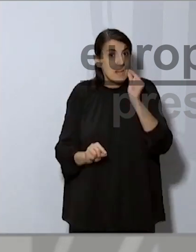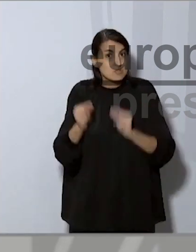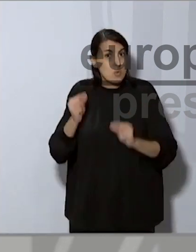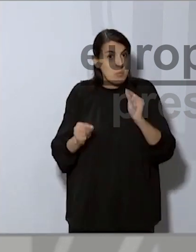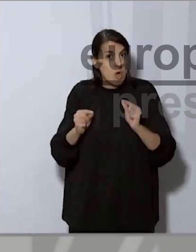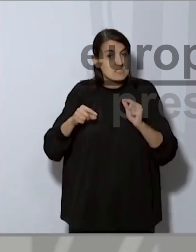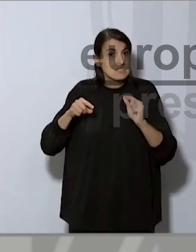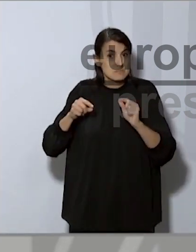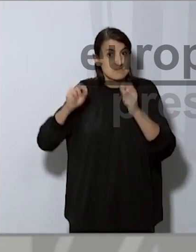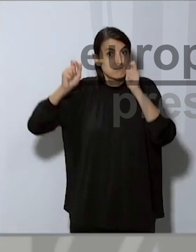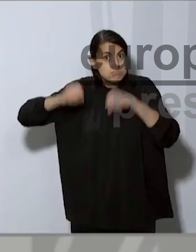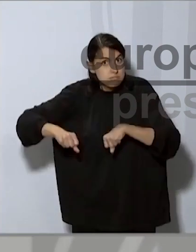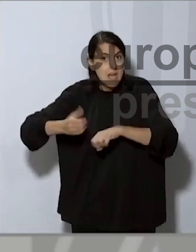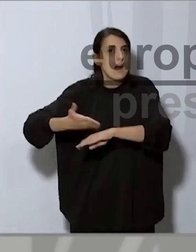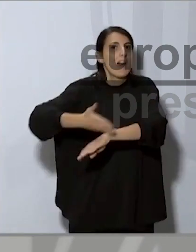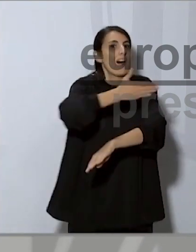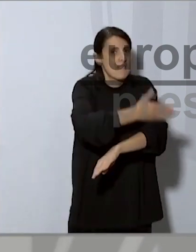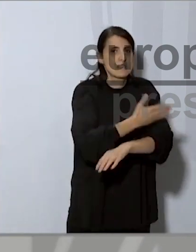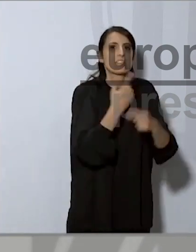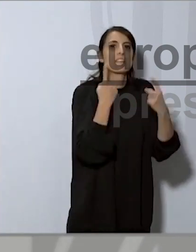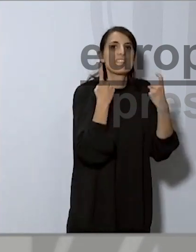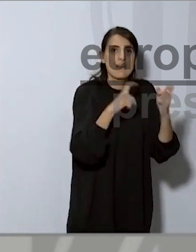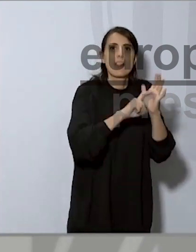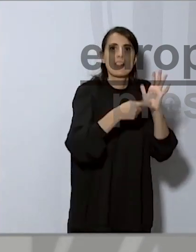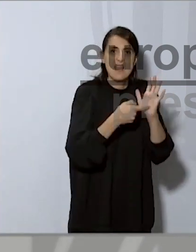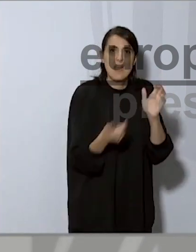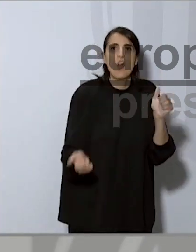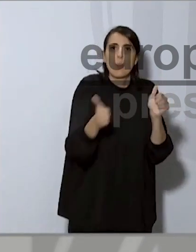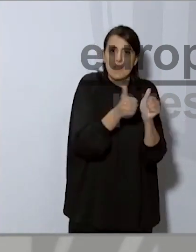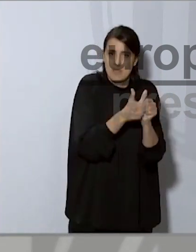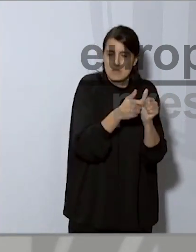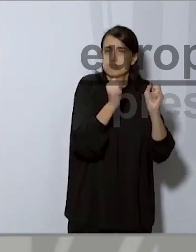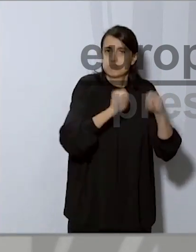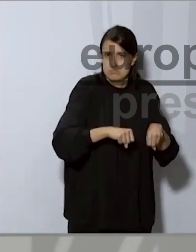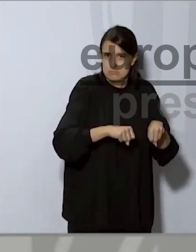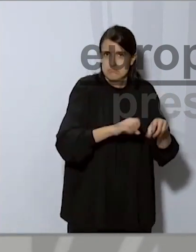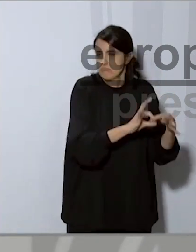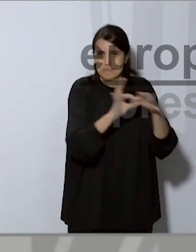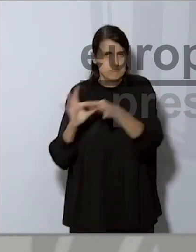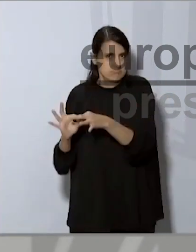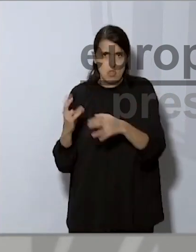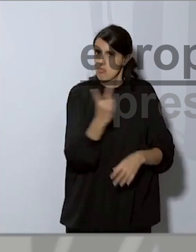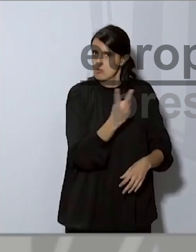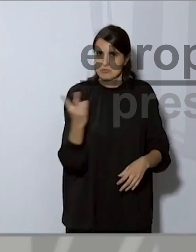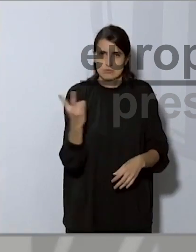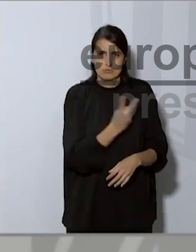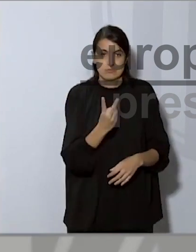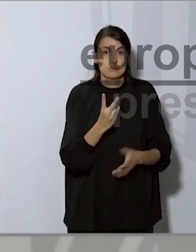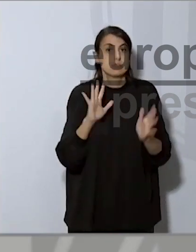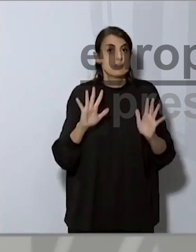vostès necessari aprovar, com avui ja s'ha fet, la llei d'acompanyament. Per cert, ja els avanço que aquest